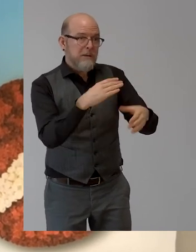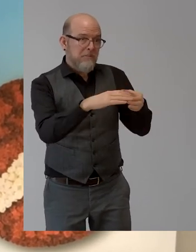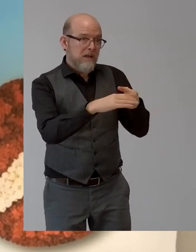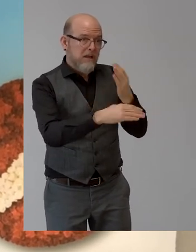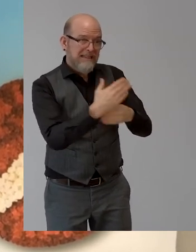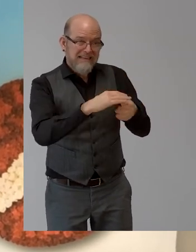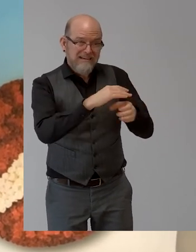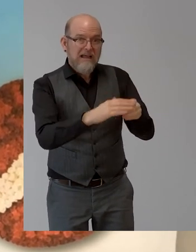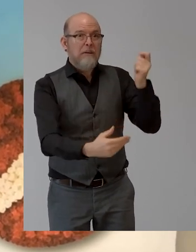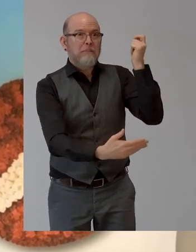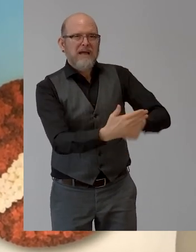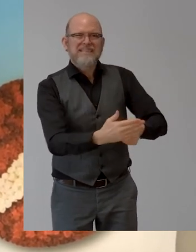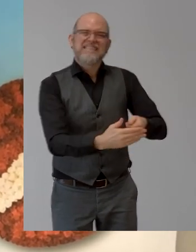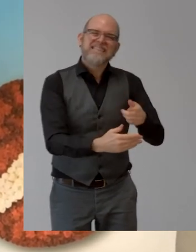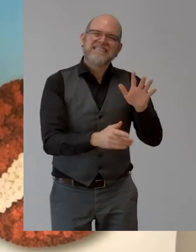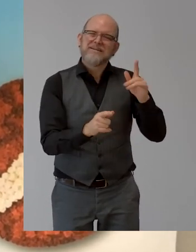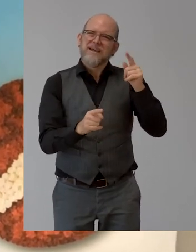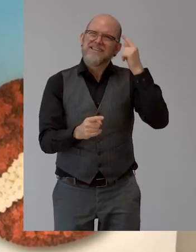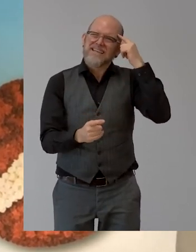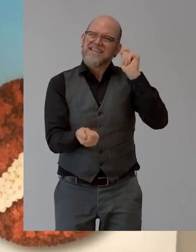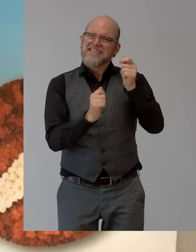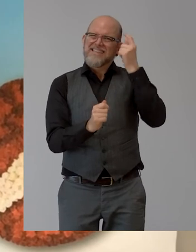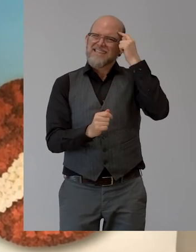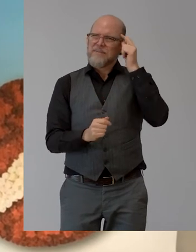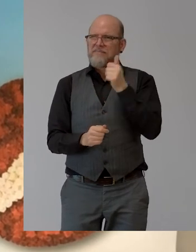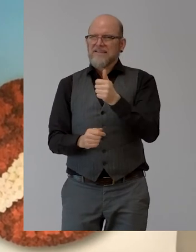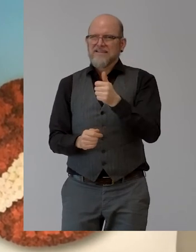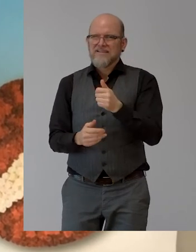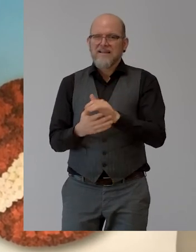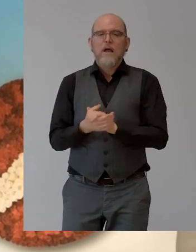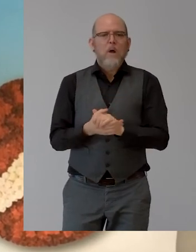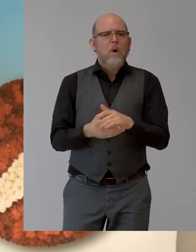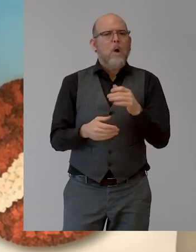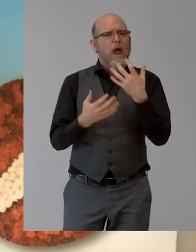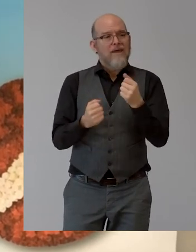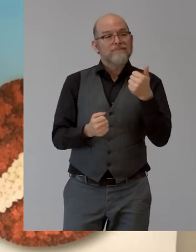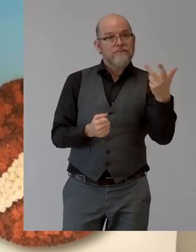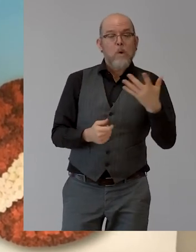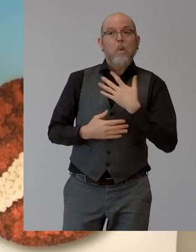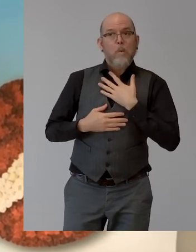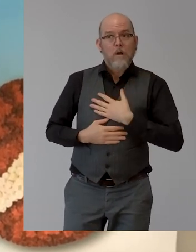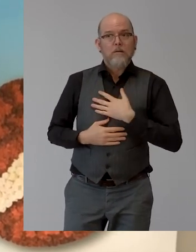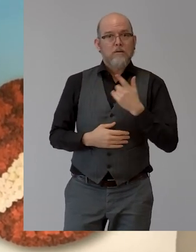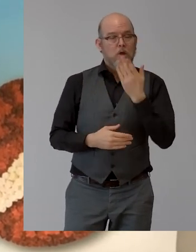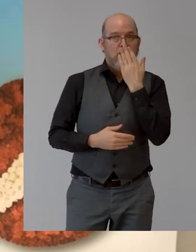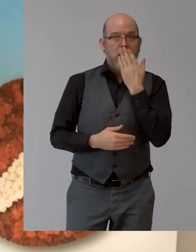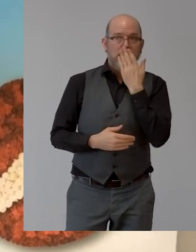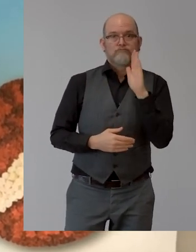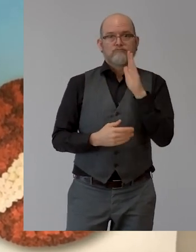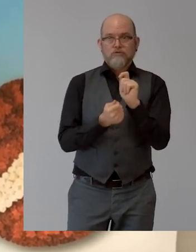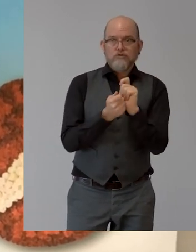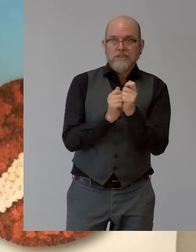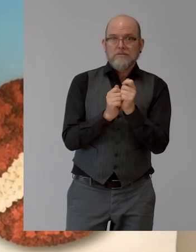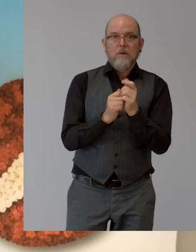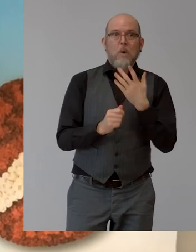people in different areas with good will for actions in our country. And the most important thing is to overcome